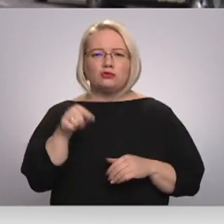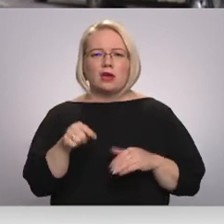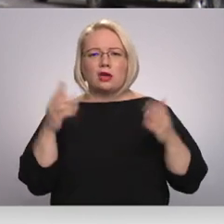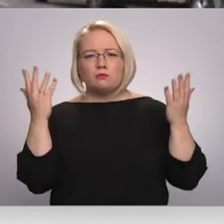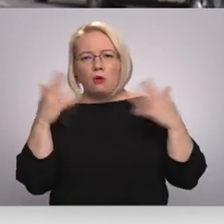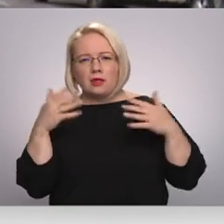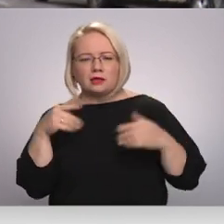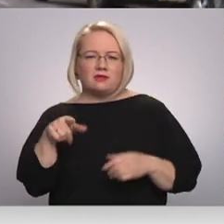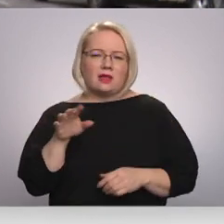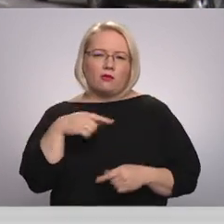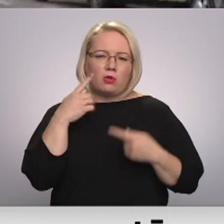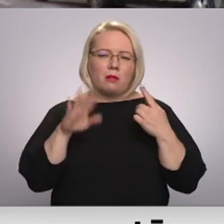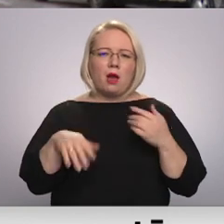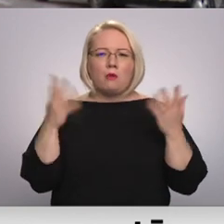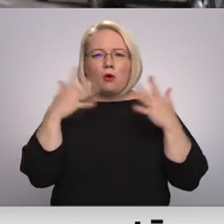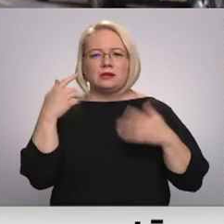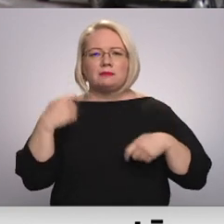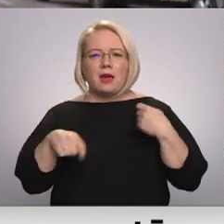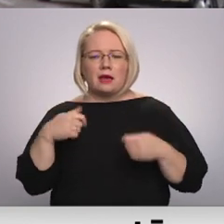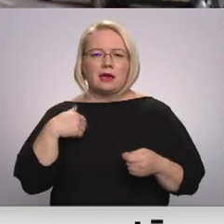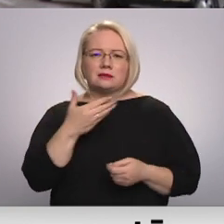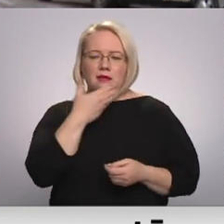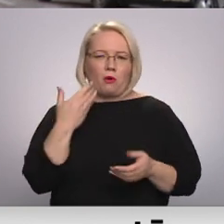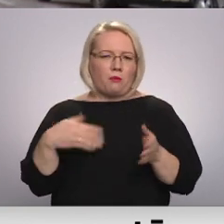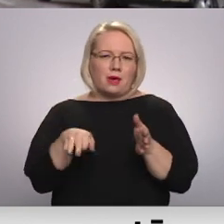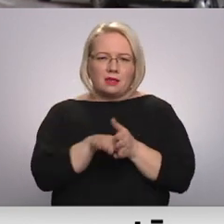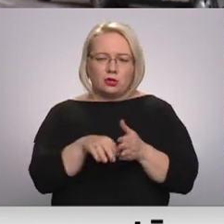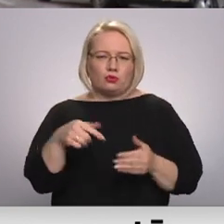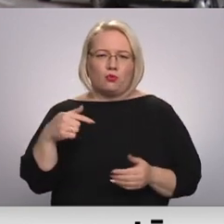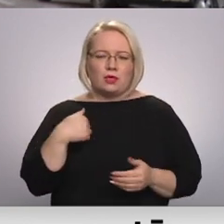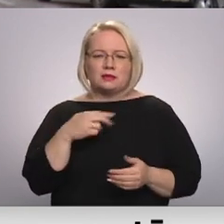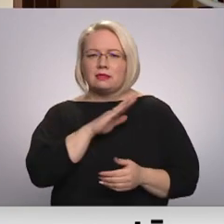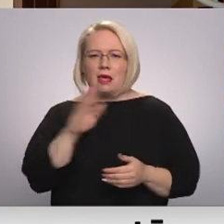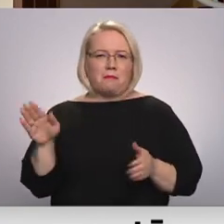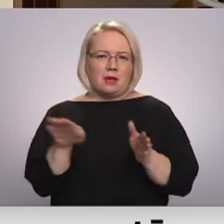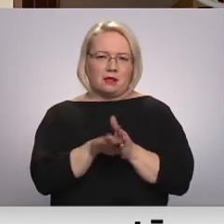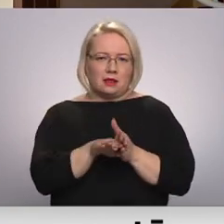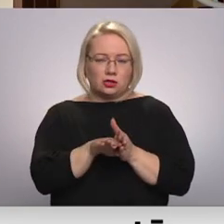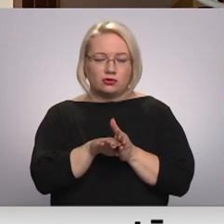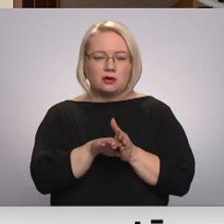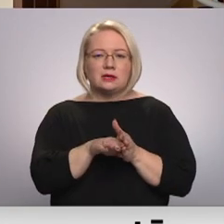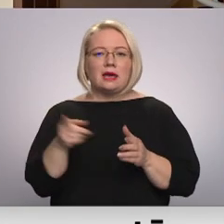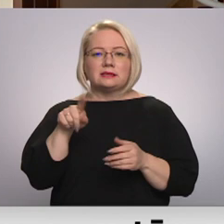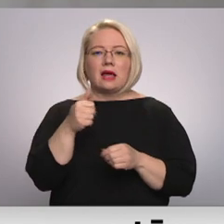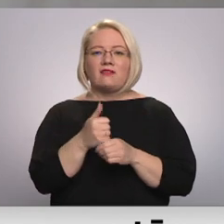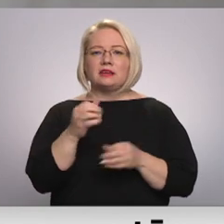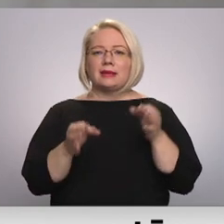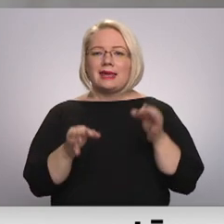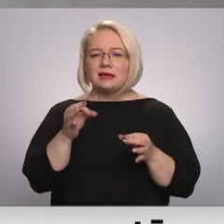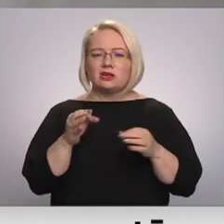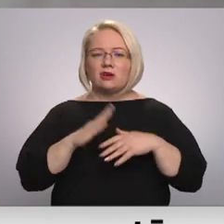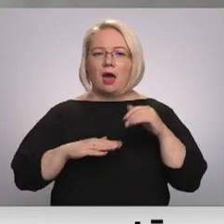nezinu, to var saukt par spēlītēm vai kā citādi es neesmu piedalījusies un nekādā gadījumā nepiedalīšos. Esot sātversmes tiesas tiesnišamatā,